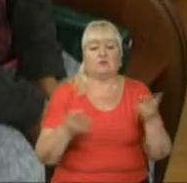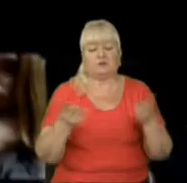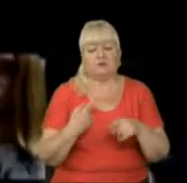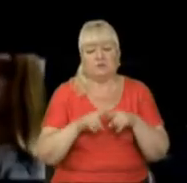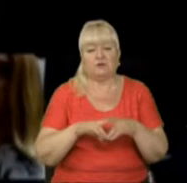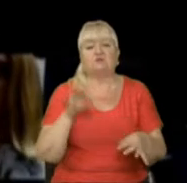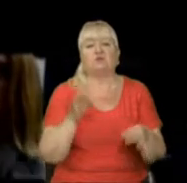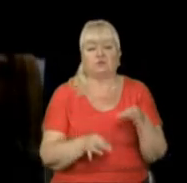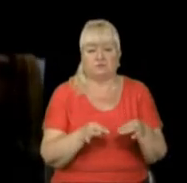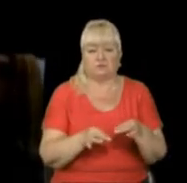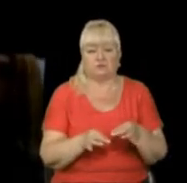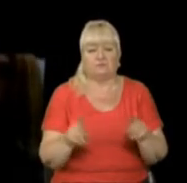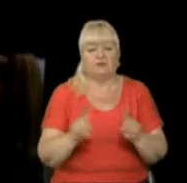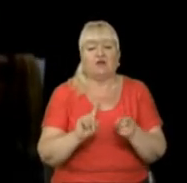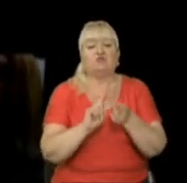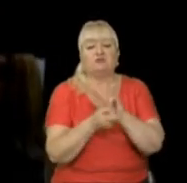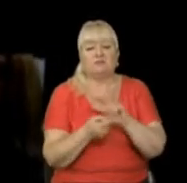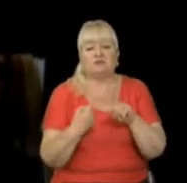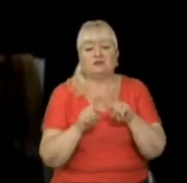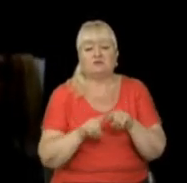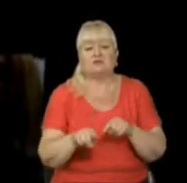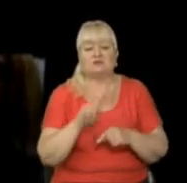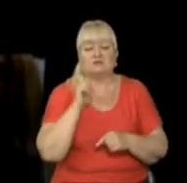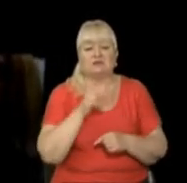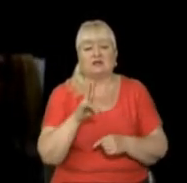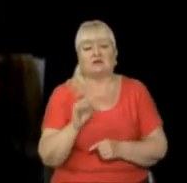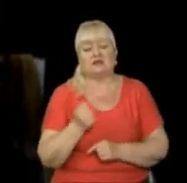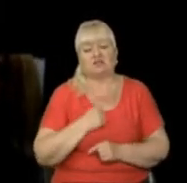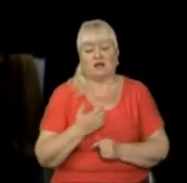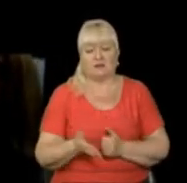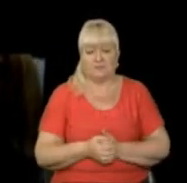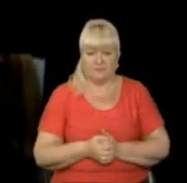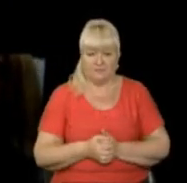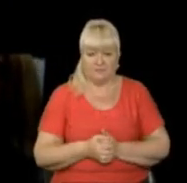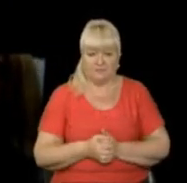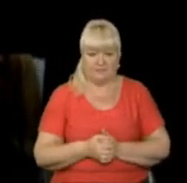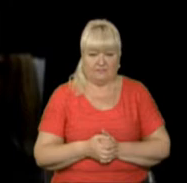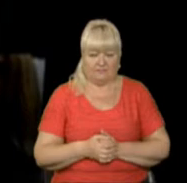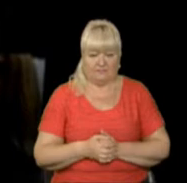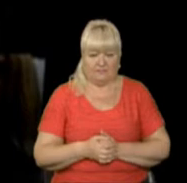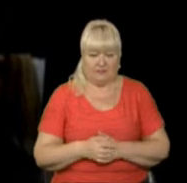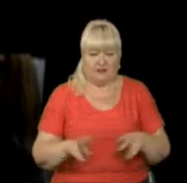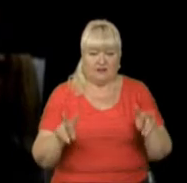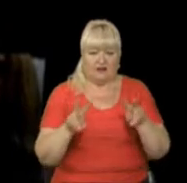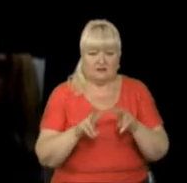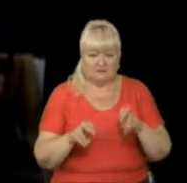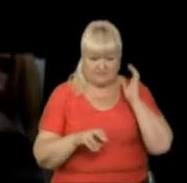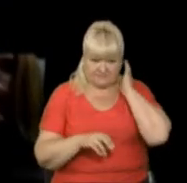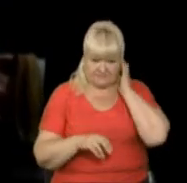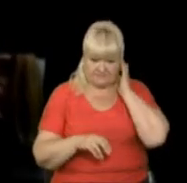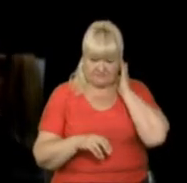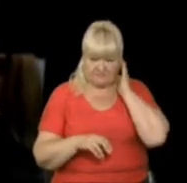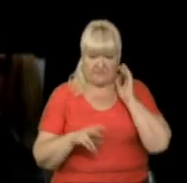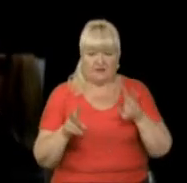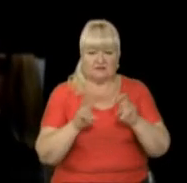процес. Що змінилося за цей рік, на жаль, слідство так і залишилося на тій